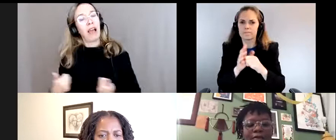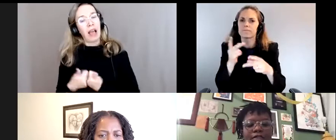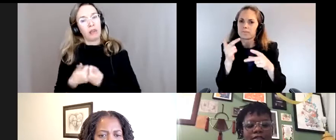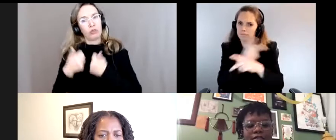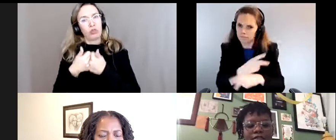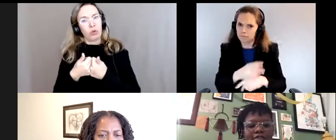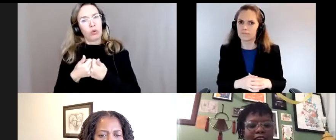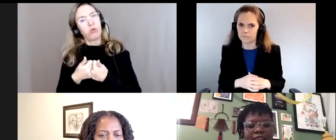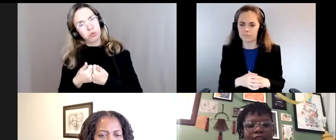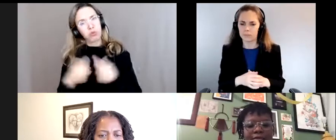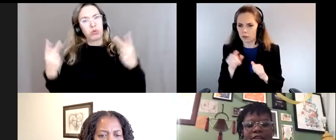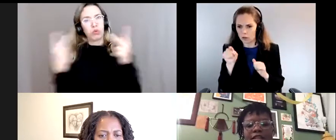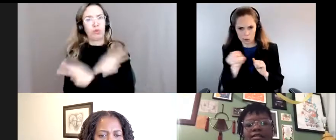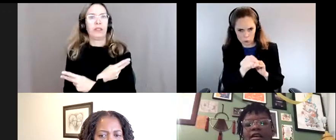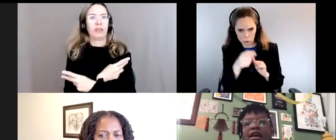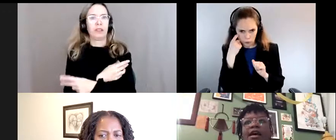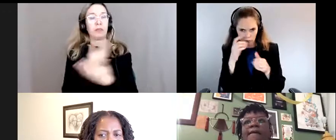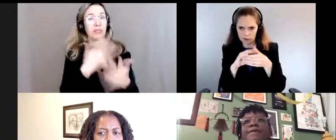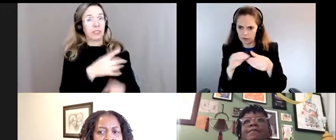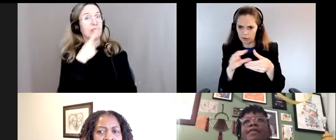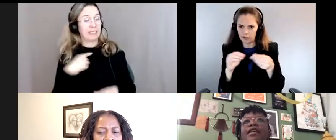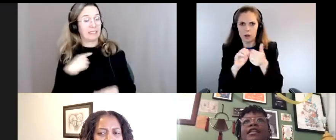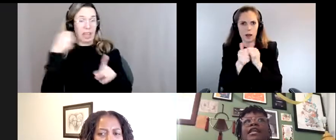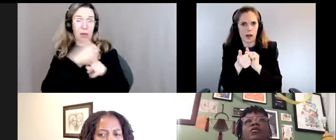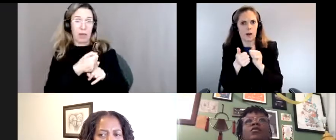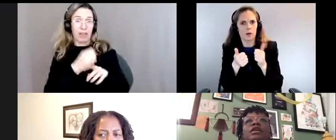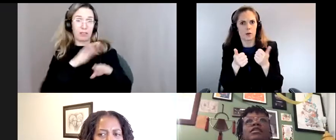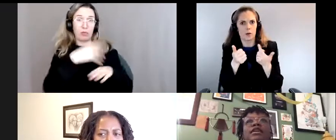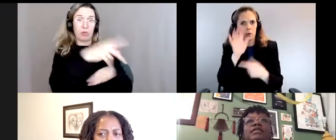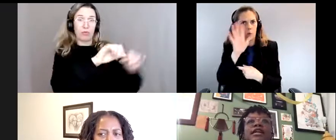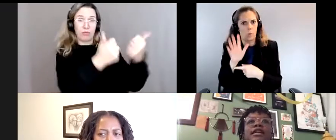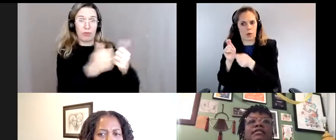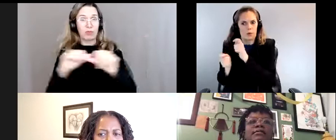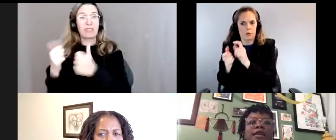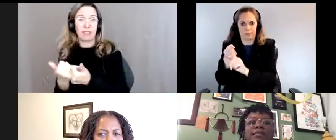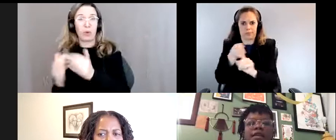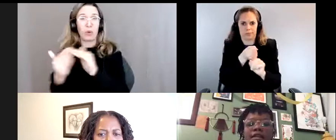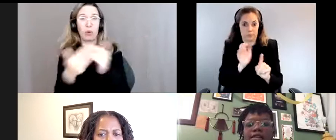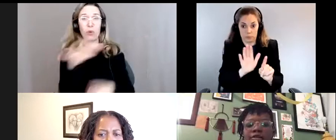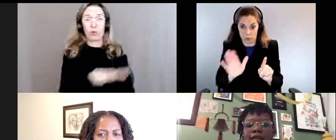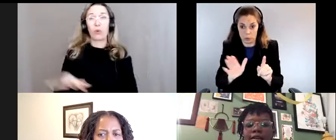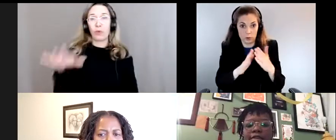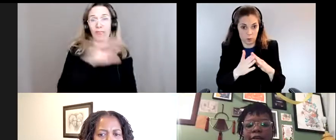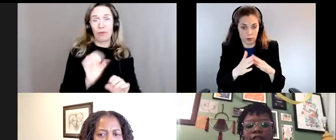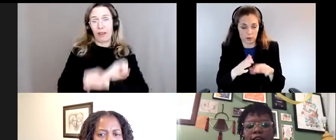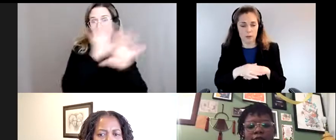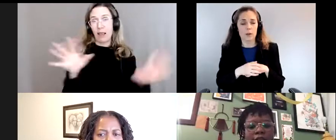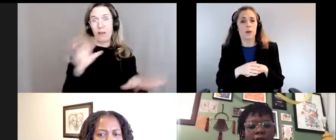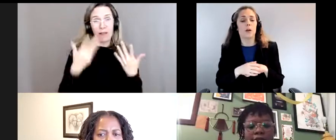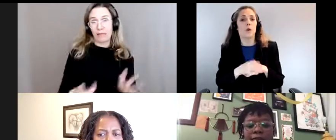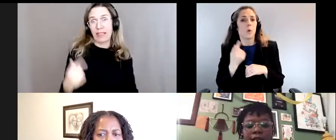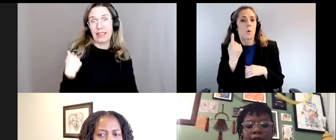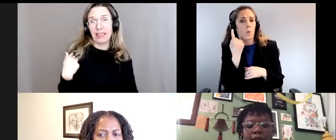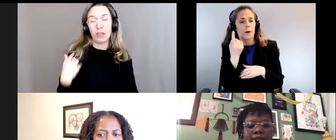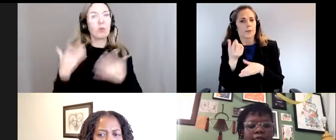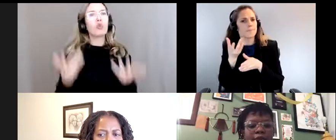exacerbés et vous avez déjà mentionné les impacts que ça a sur vos communautés et une des choses qu'on ne prend